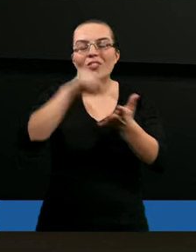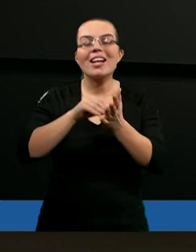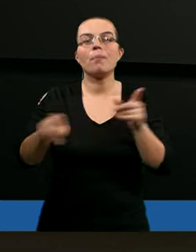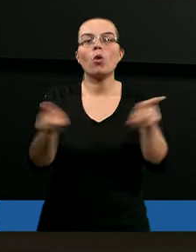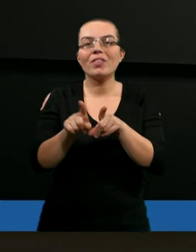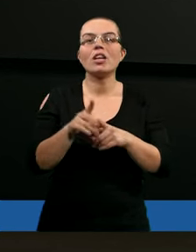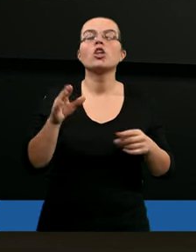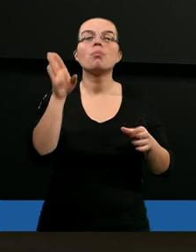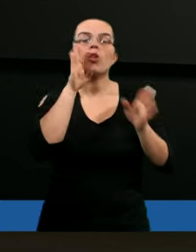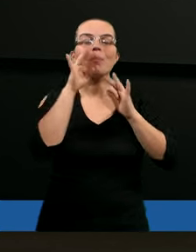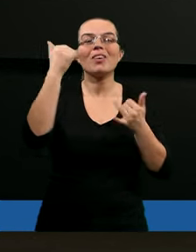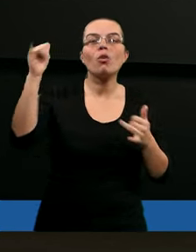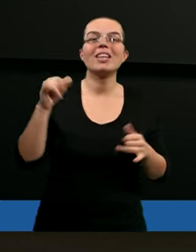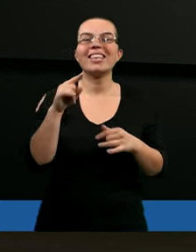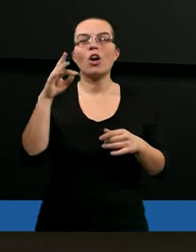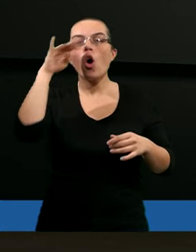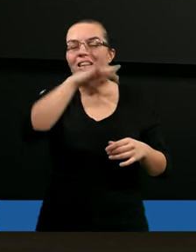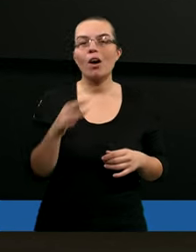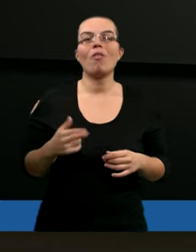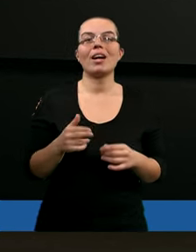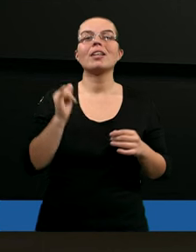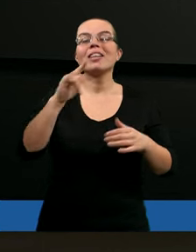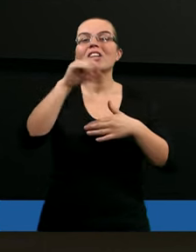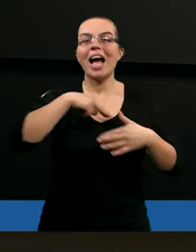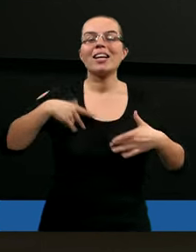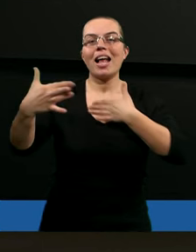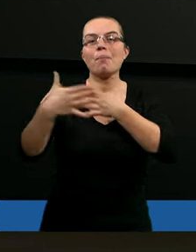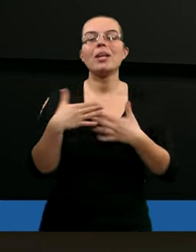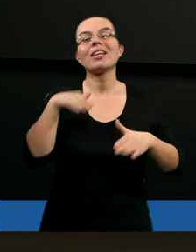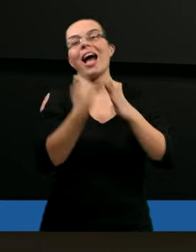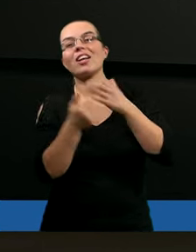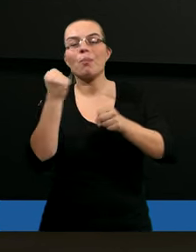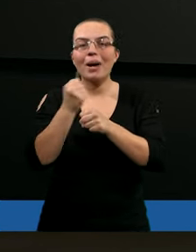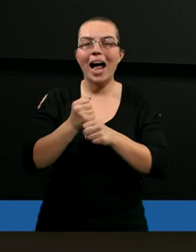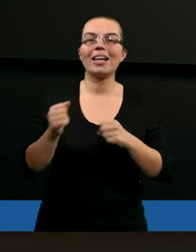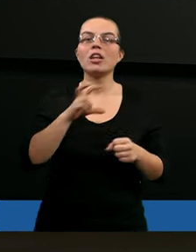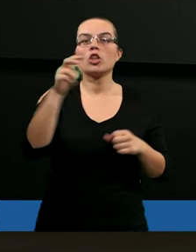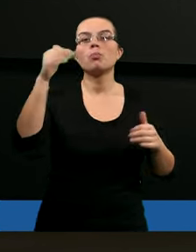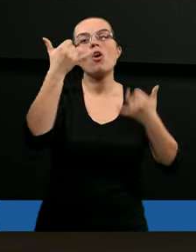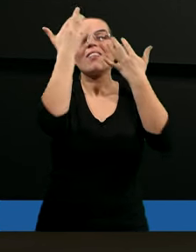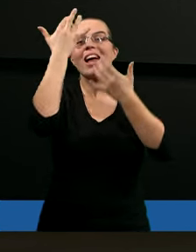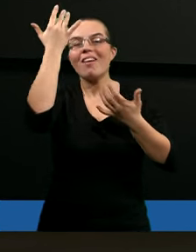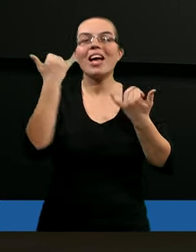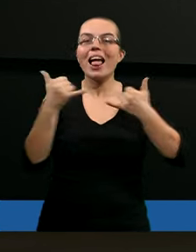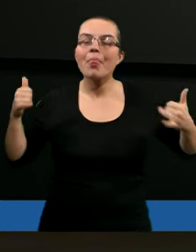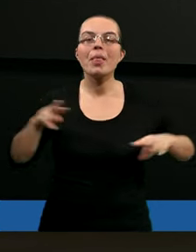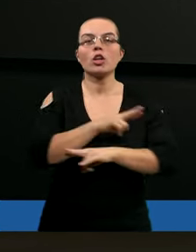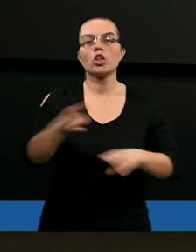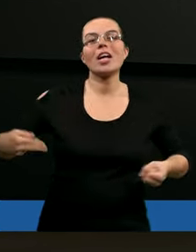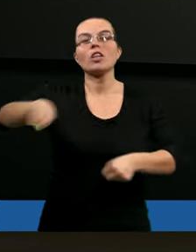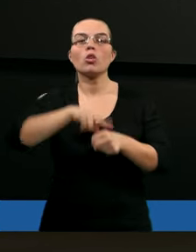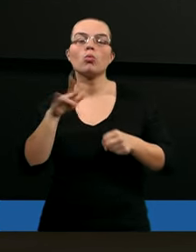wielu tragedii osobistych. Giną nasi najbliżsi, tracimy pracę. Być może jeszcze wiele innych rzeczy,